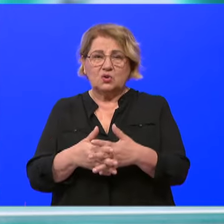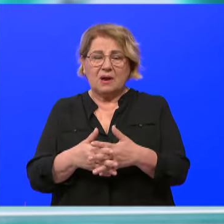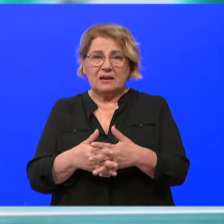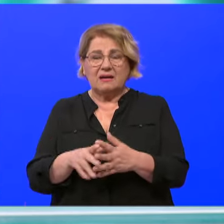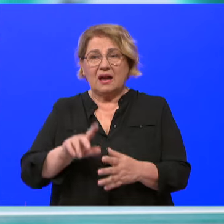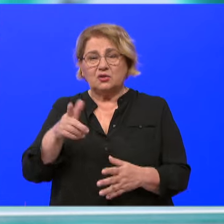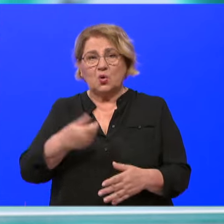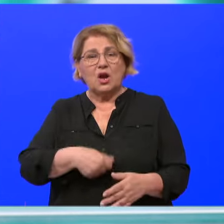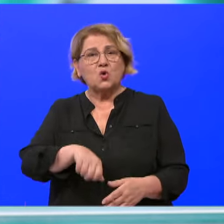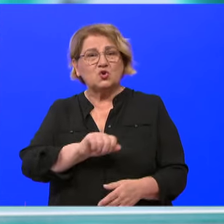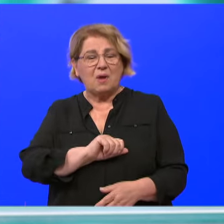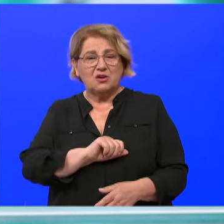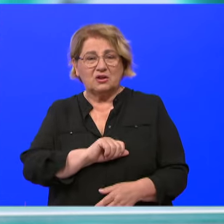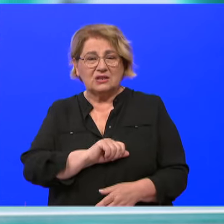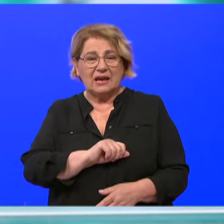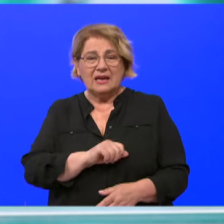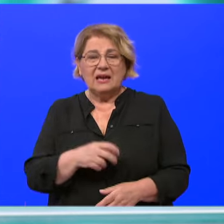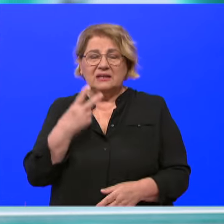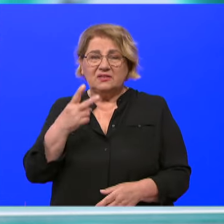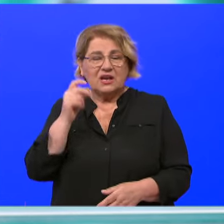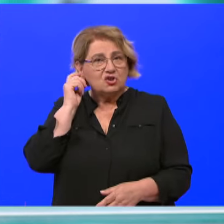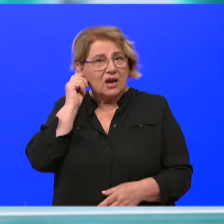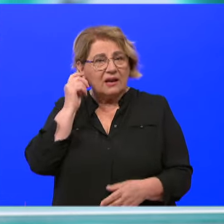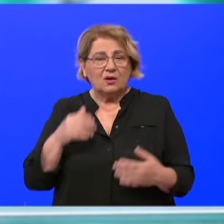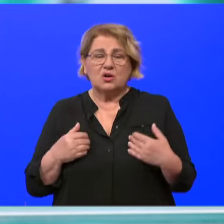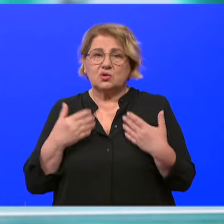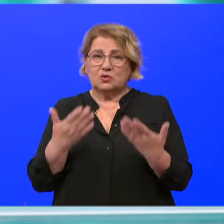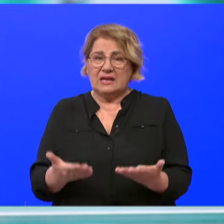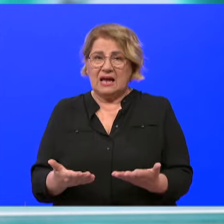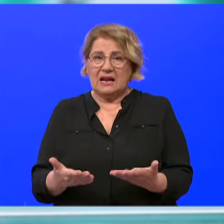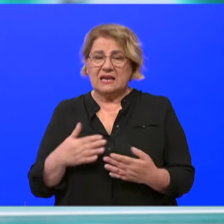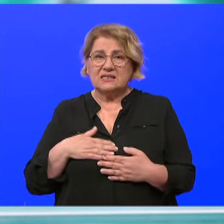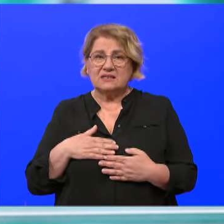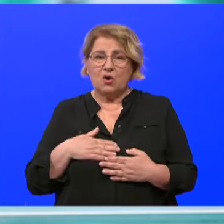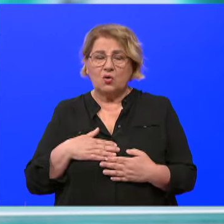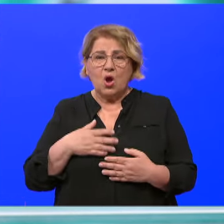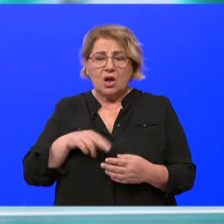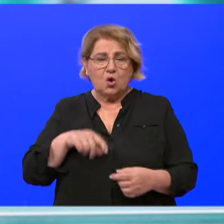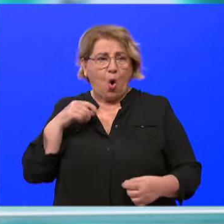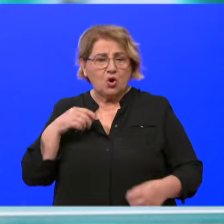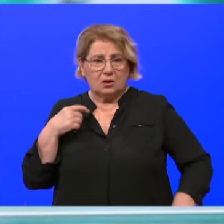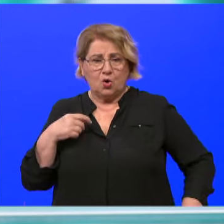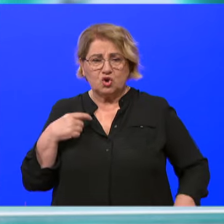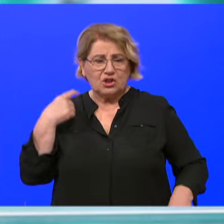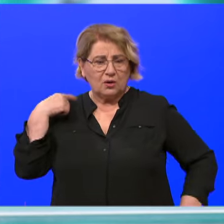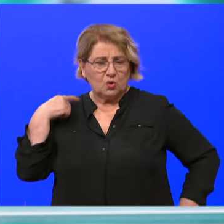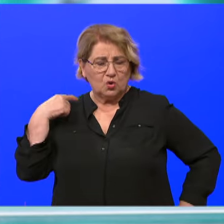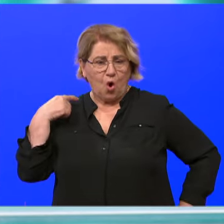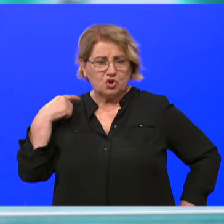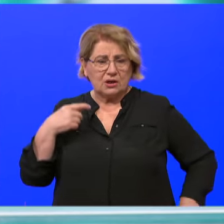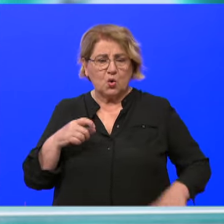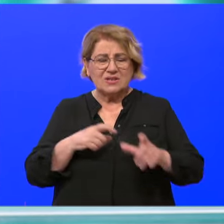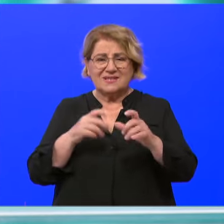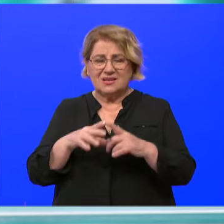Barceloni. Te dvije naše heroine, mlade žene koje su dale svoju koštanu srž, su zbilja naš